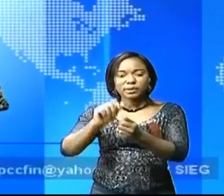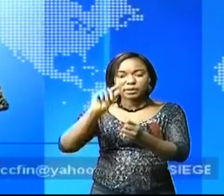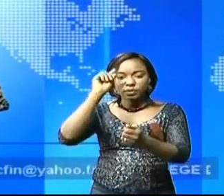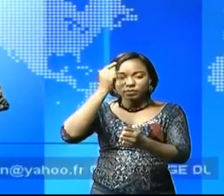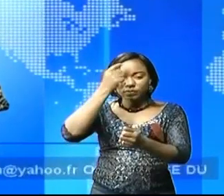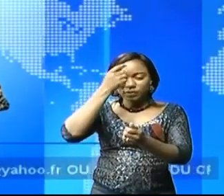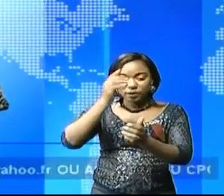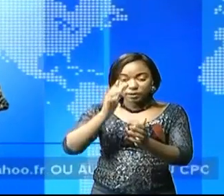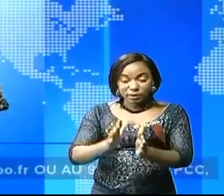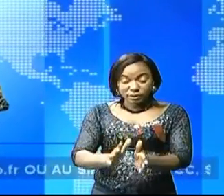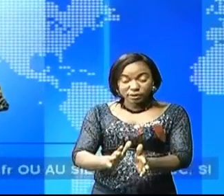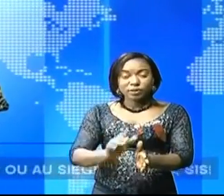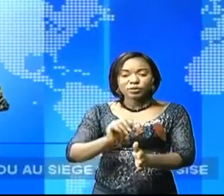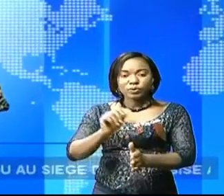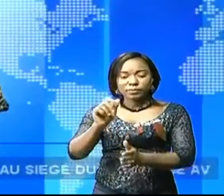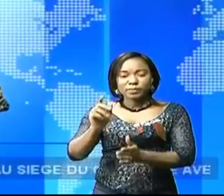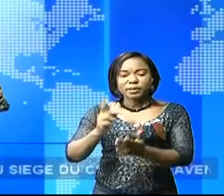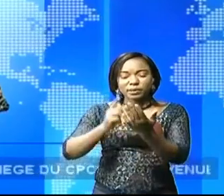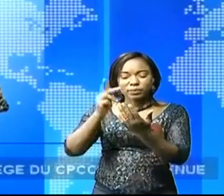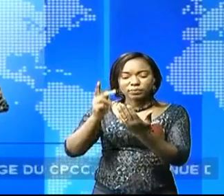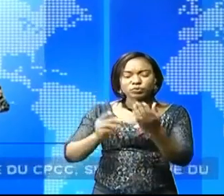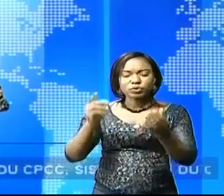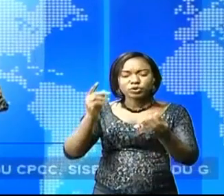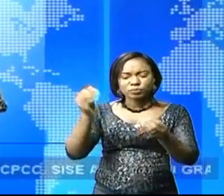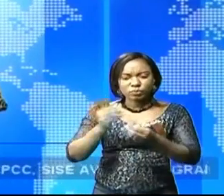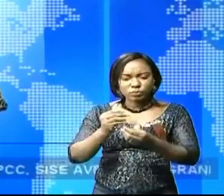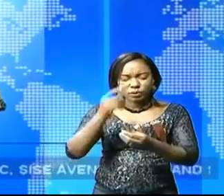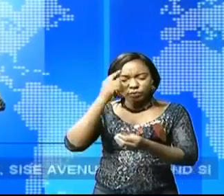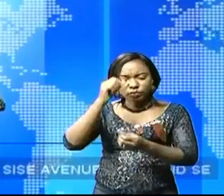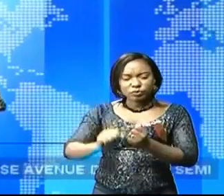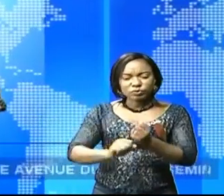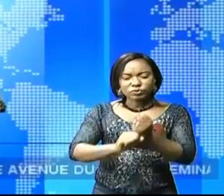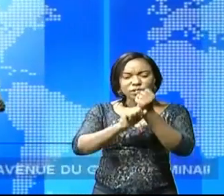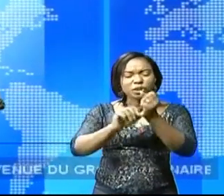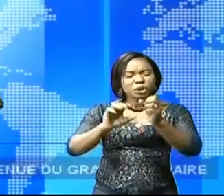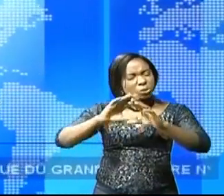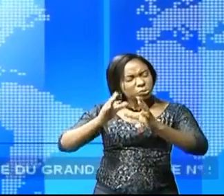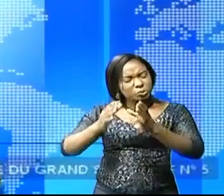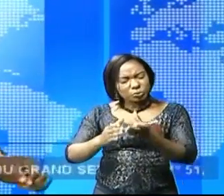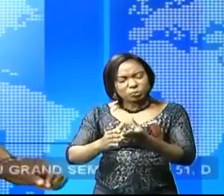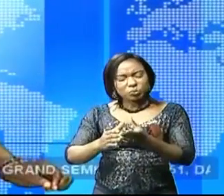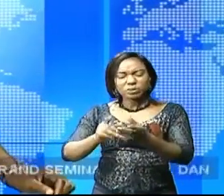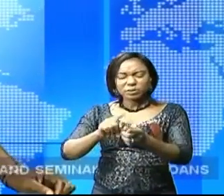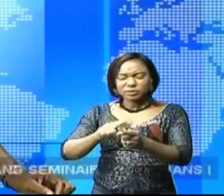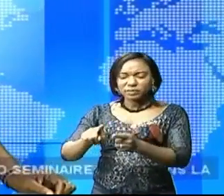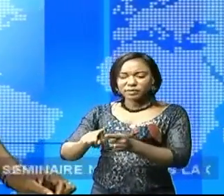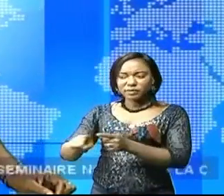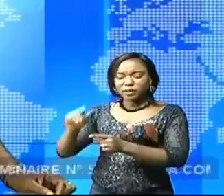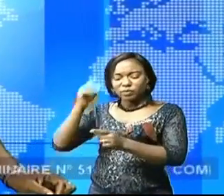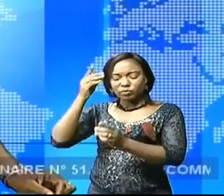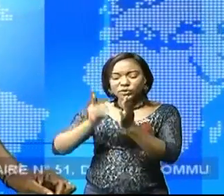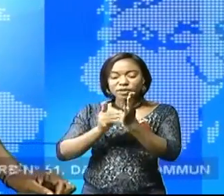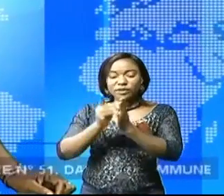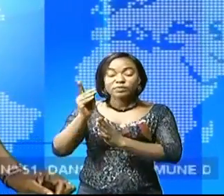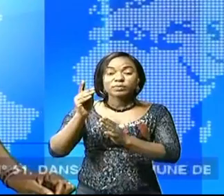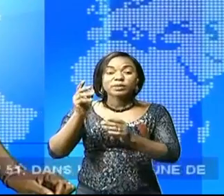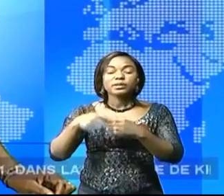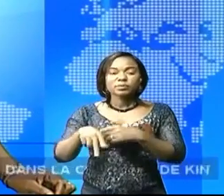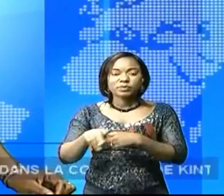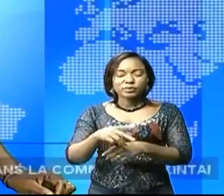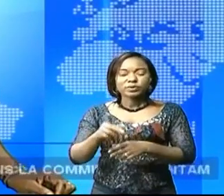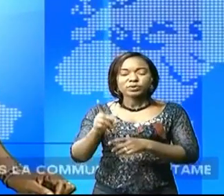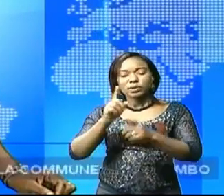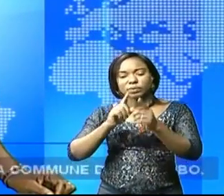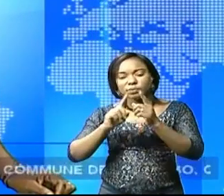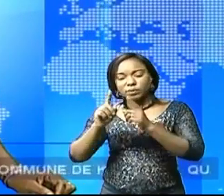Jean-Marie Petit-Petit. Ce projet vise à soutenir plusieurs secteurs pour l'émergence de cette province. Autre activité du gouverneur